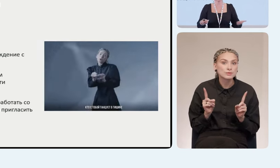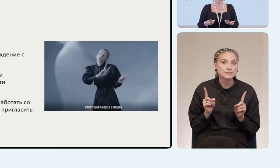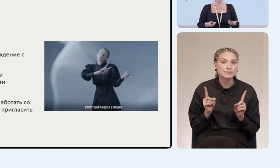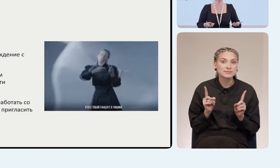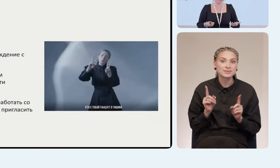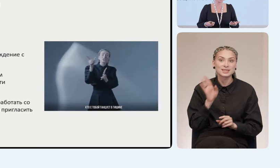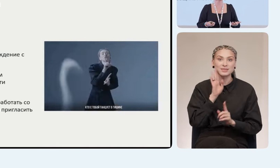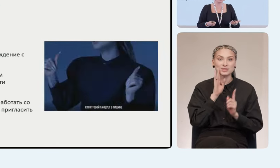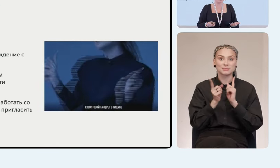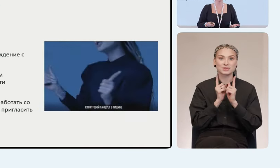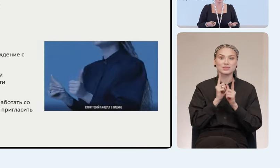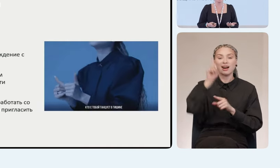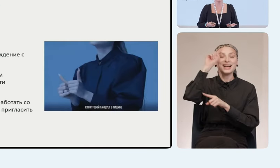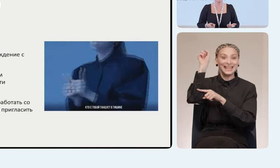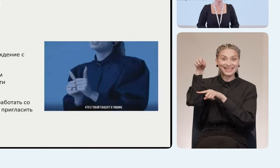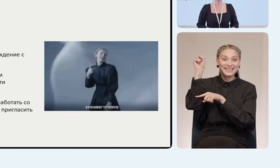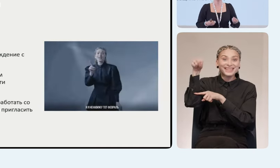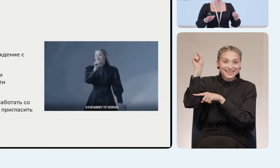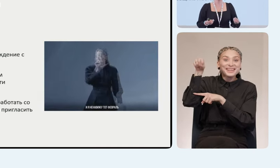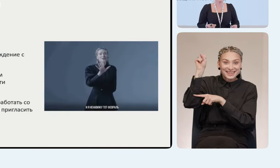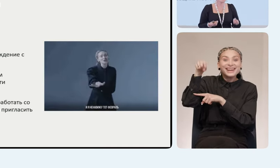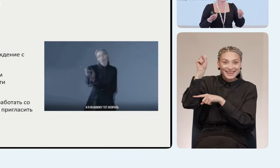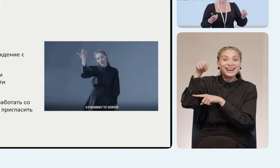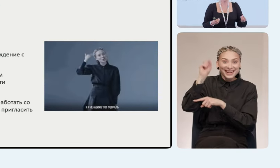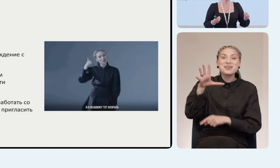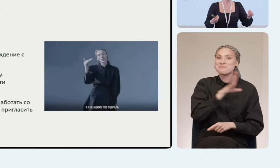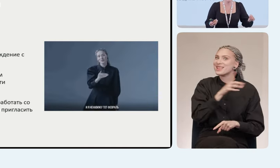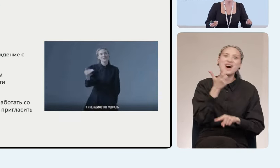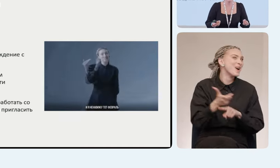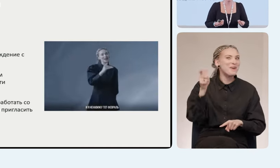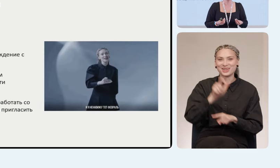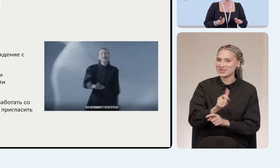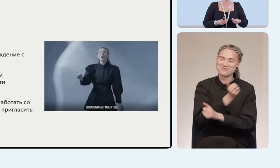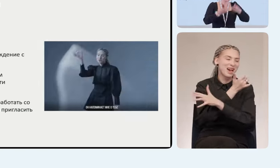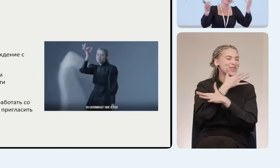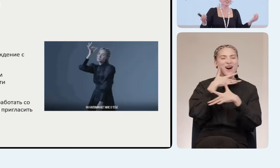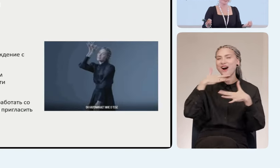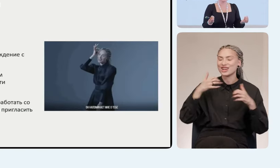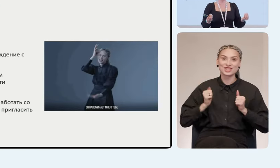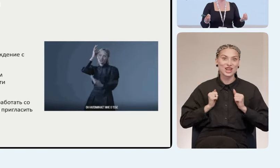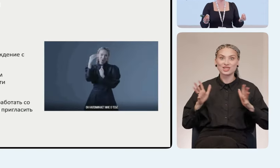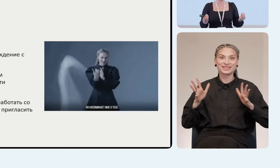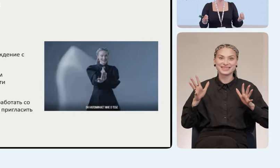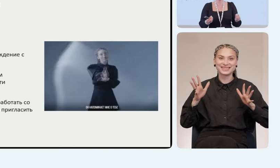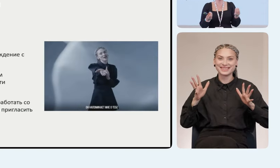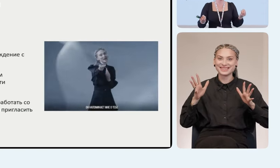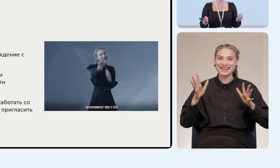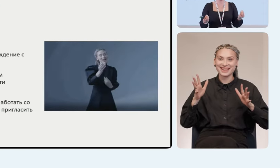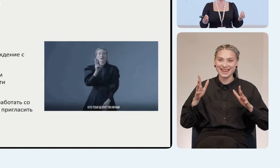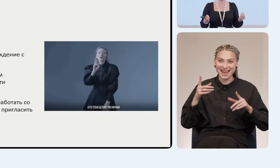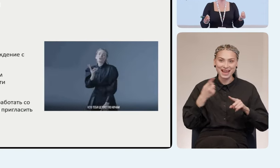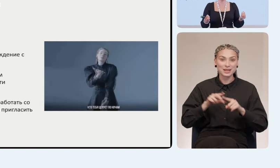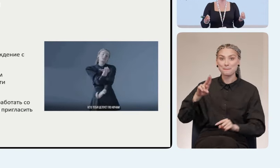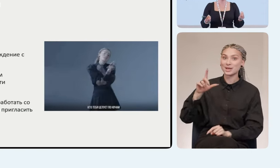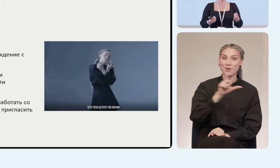девушки-переводчицы начнут кивать вот так головой. Было очень много неожиданностей. Это прямой